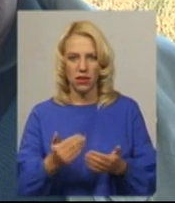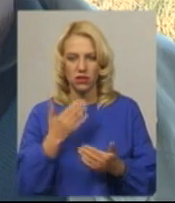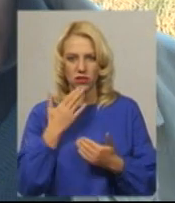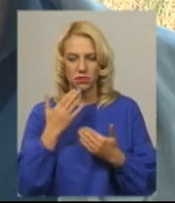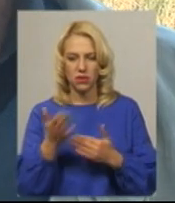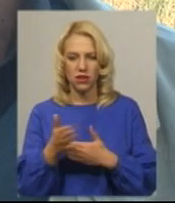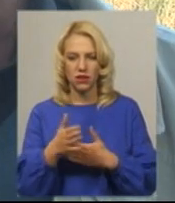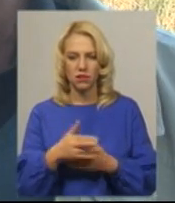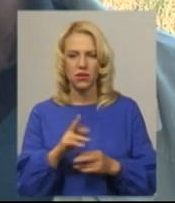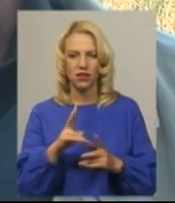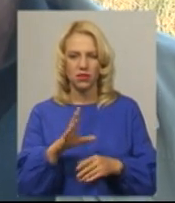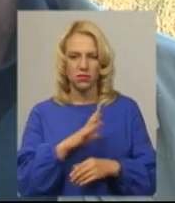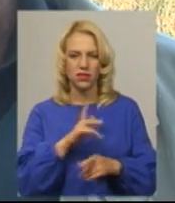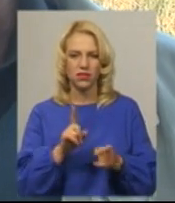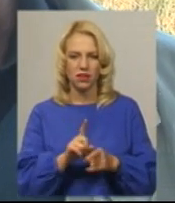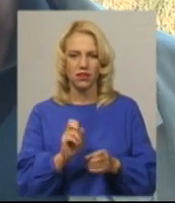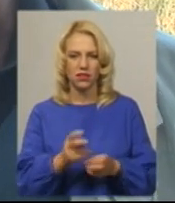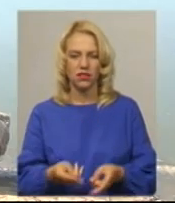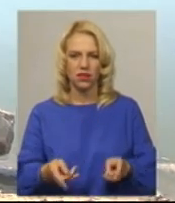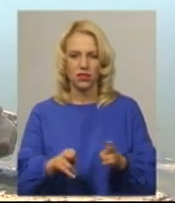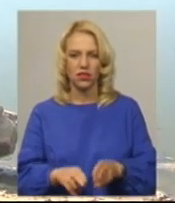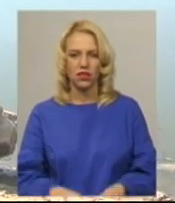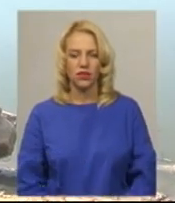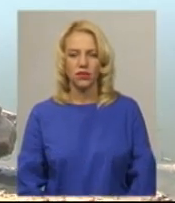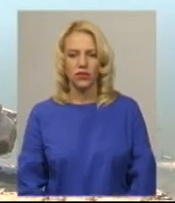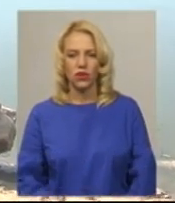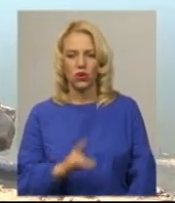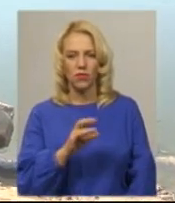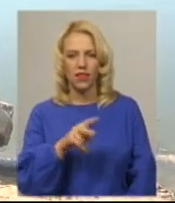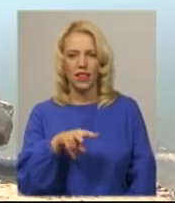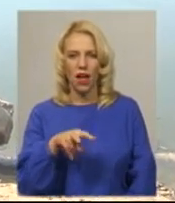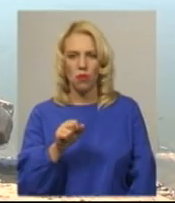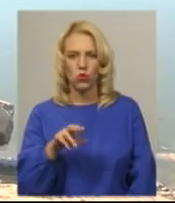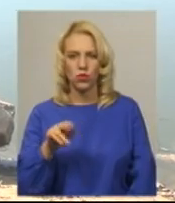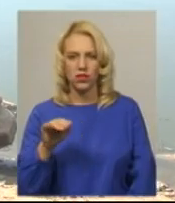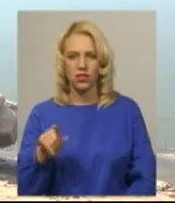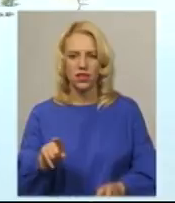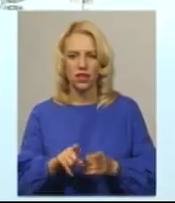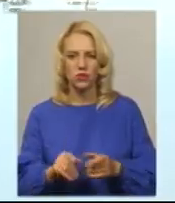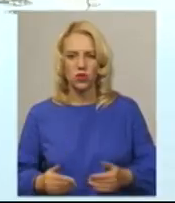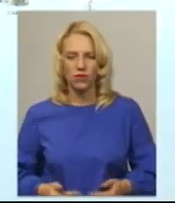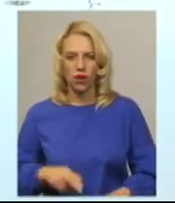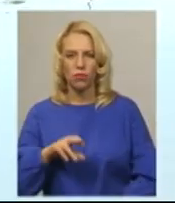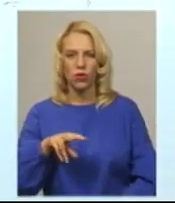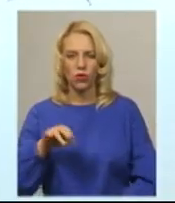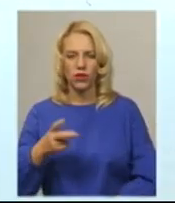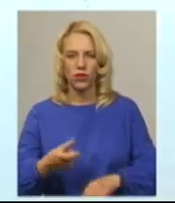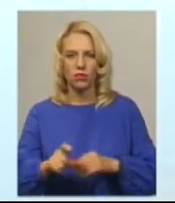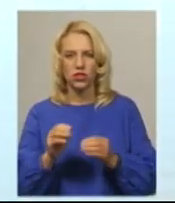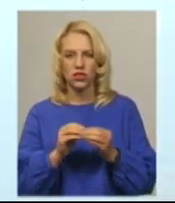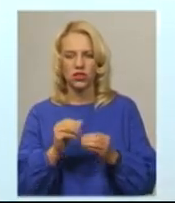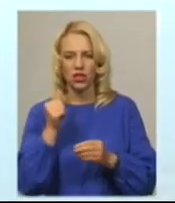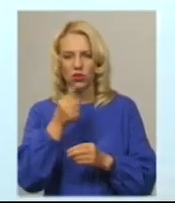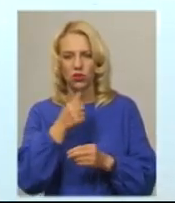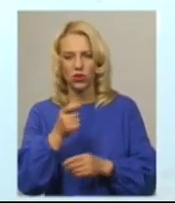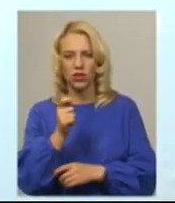Як було, так і є. Роман Лободінський також проживає у Полоному. Розповідає, більше десяти років ловить